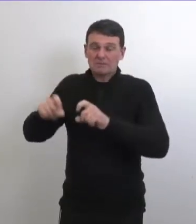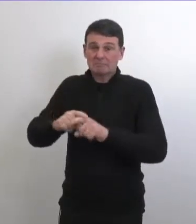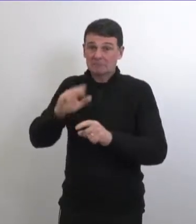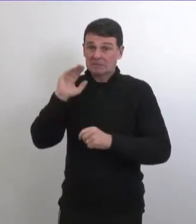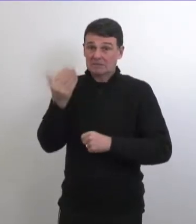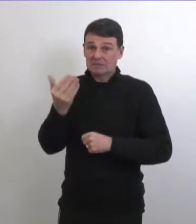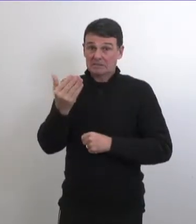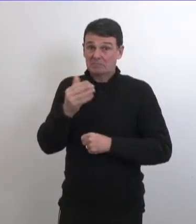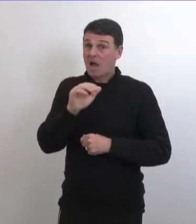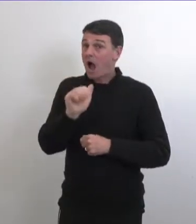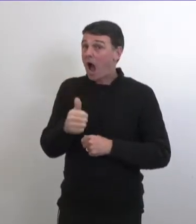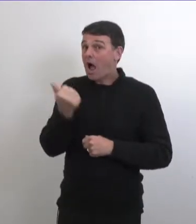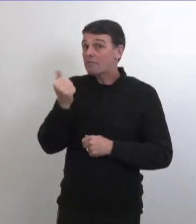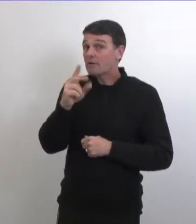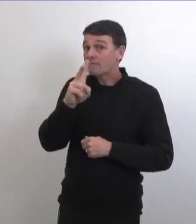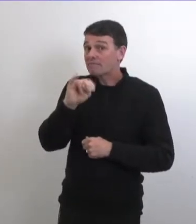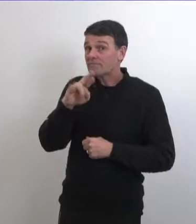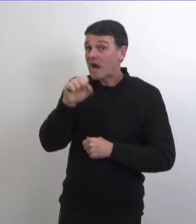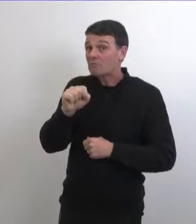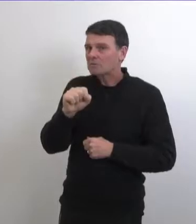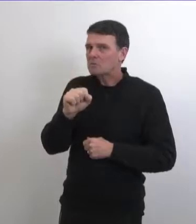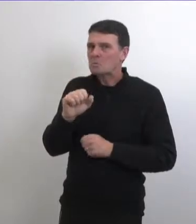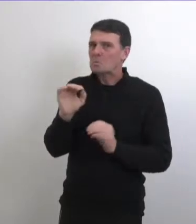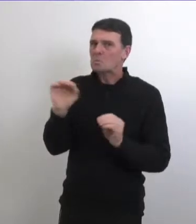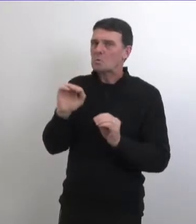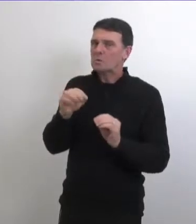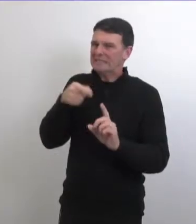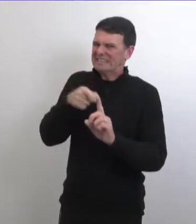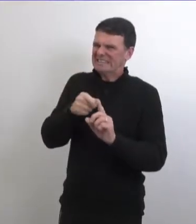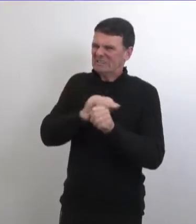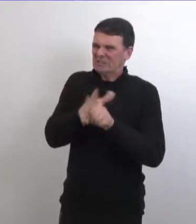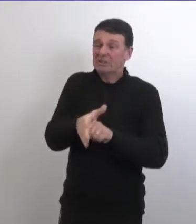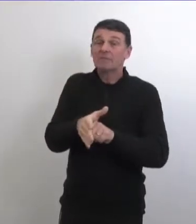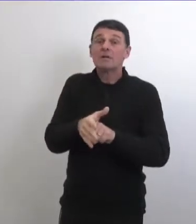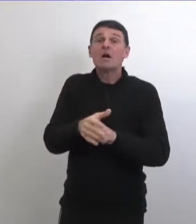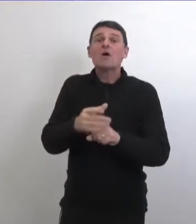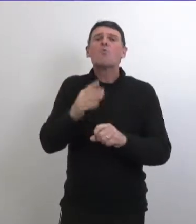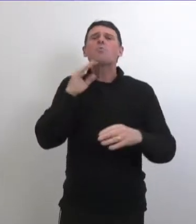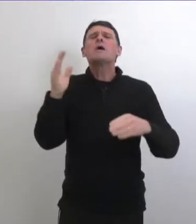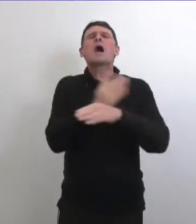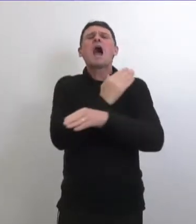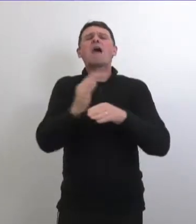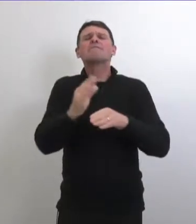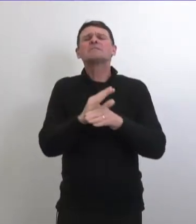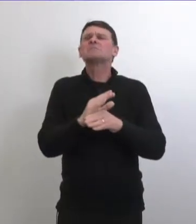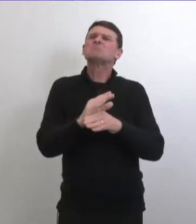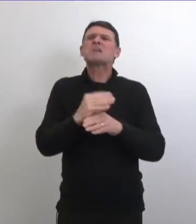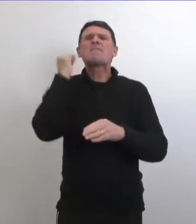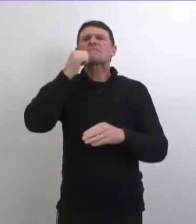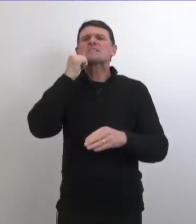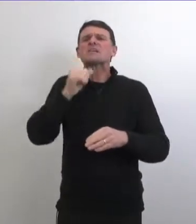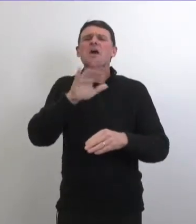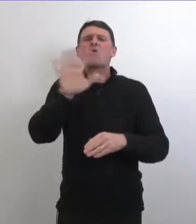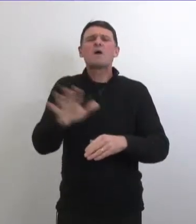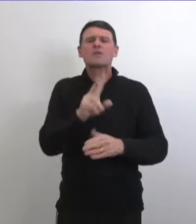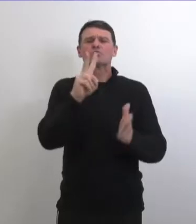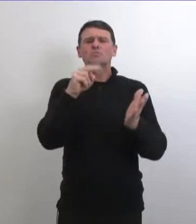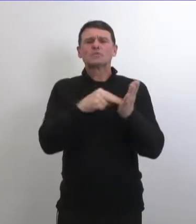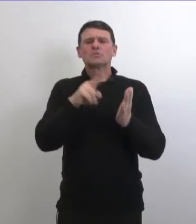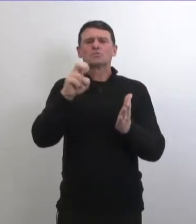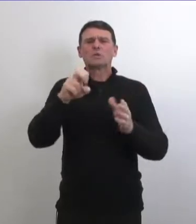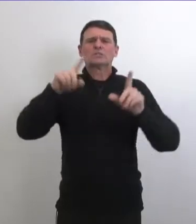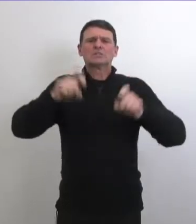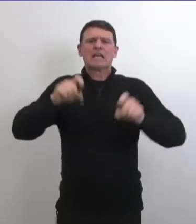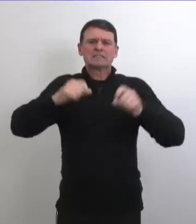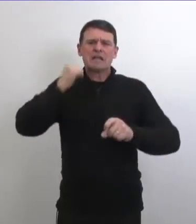sait avec notre surveillance sentinelle qu'il ya relativement peu d'autres virus qui circulent dans la province mais notre volume de